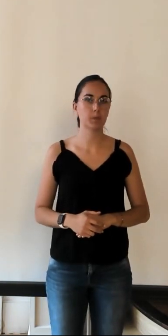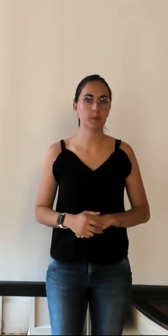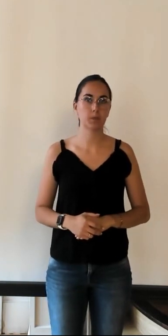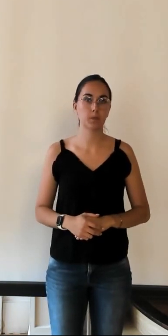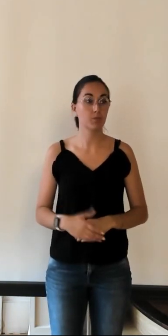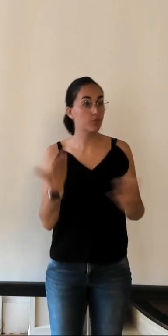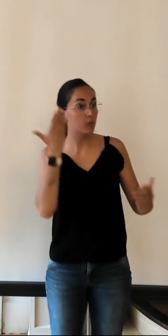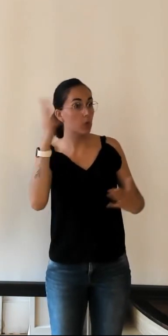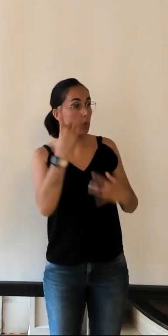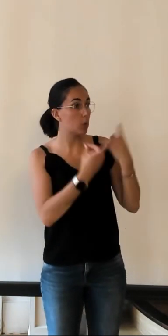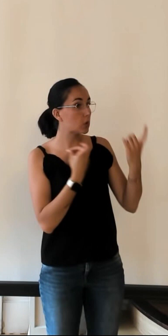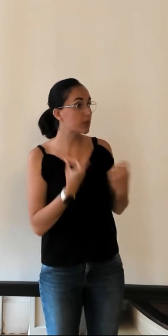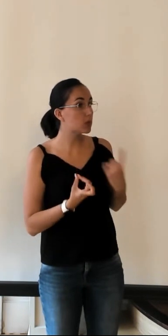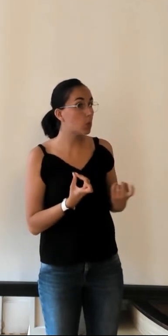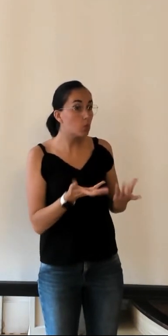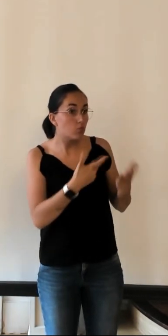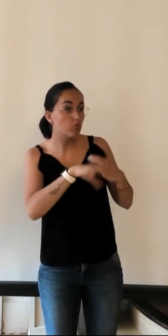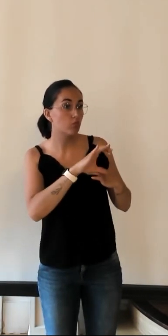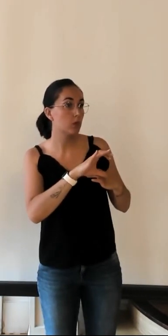autre question ou des compléments